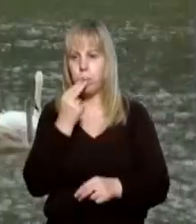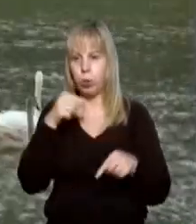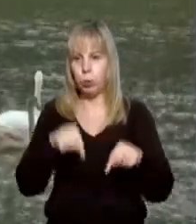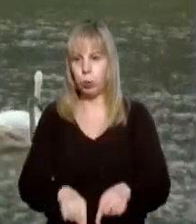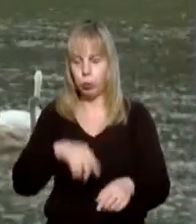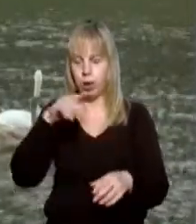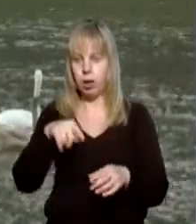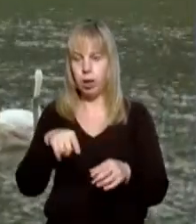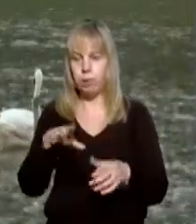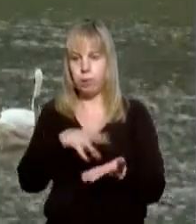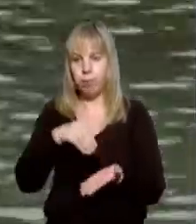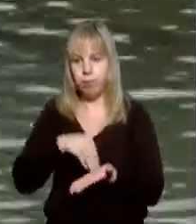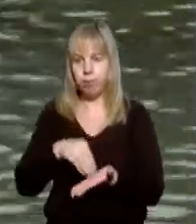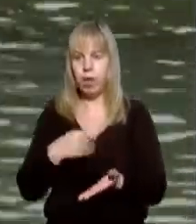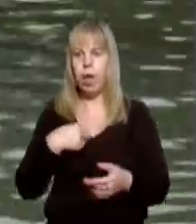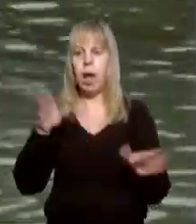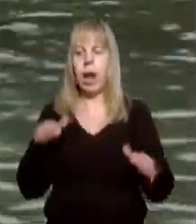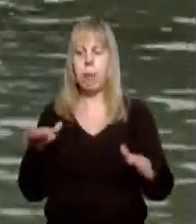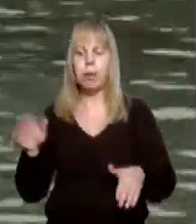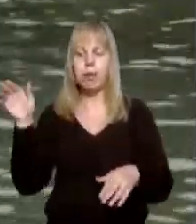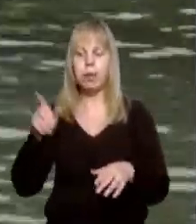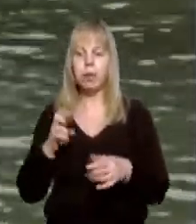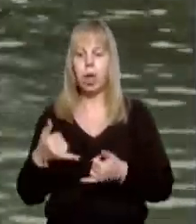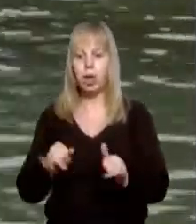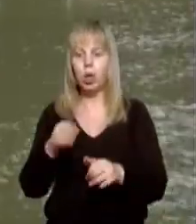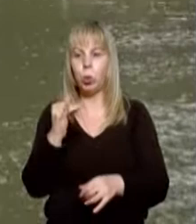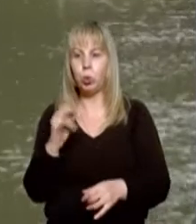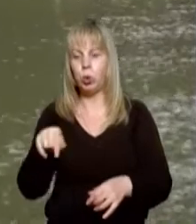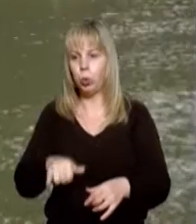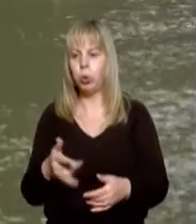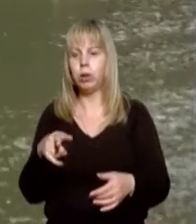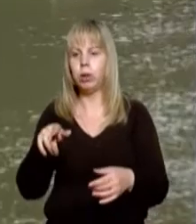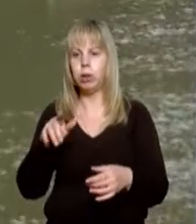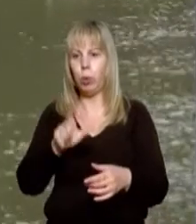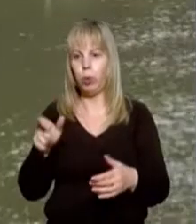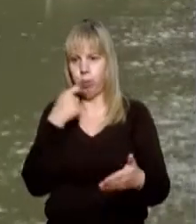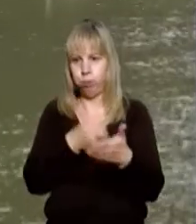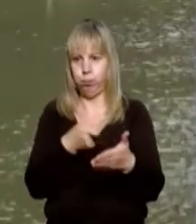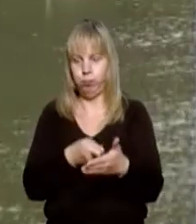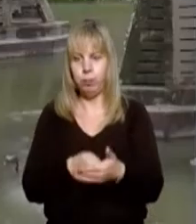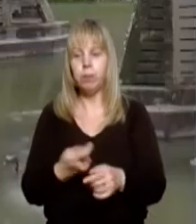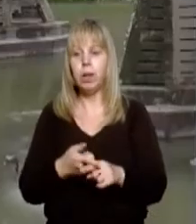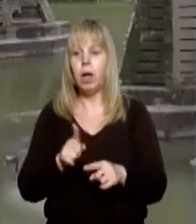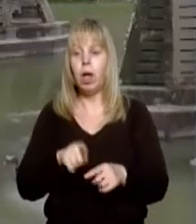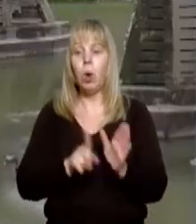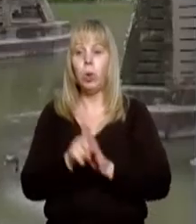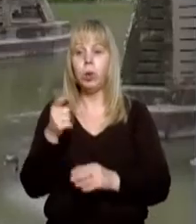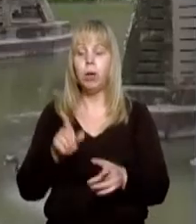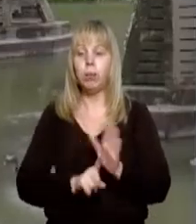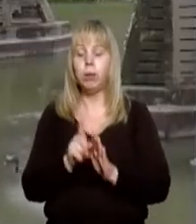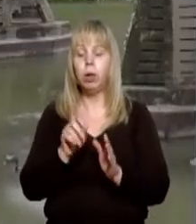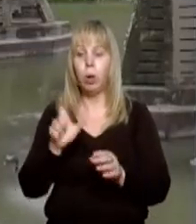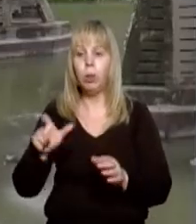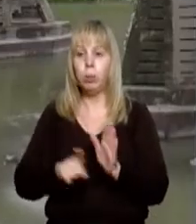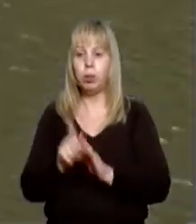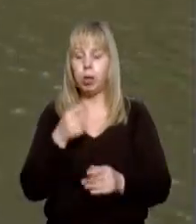Такі рослинність, водоросі. Лебеді прилітають на річку Ужго, тут їх підгодовують. Очевидно, їх люди почали прикормлювати,